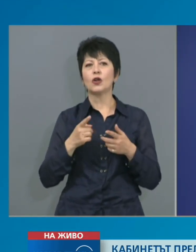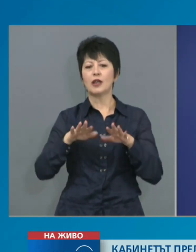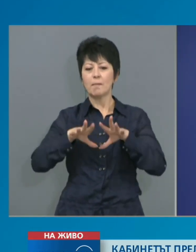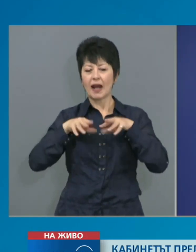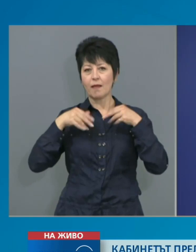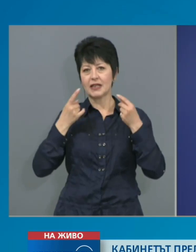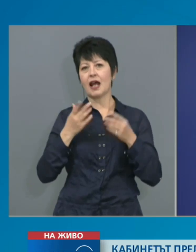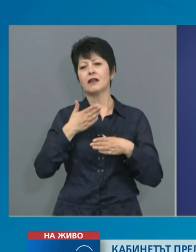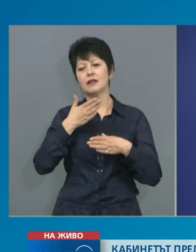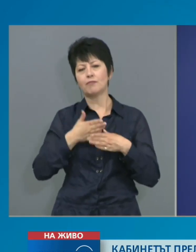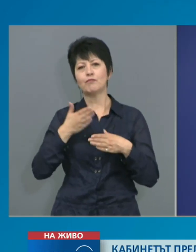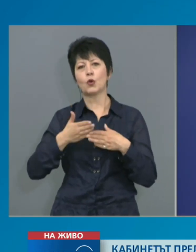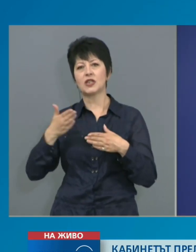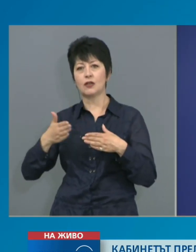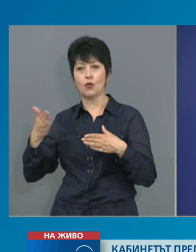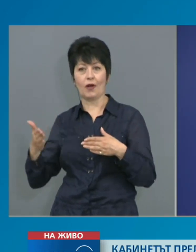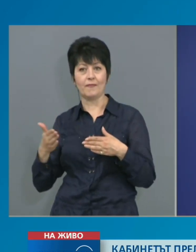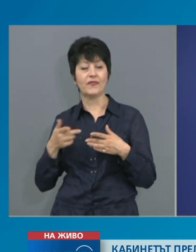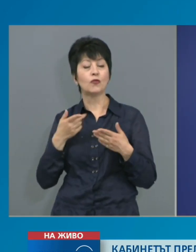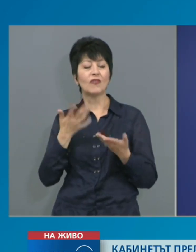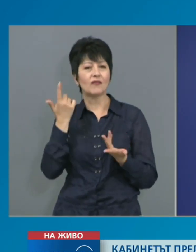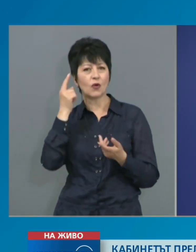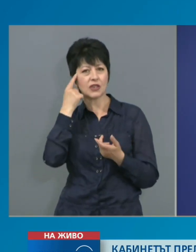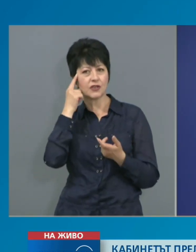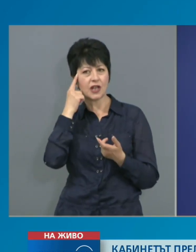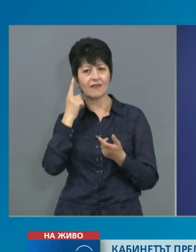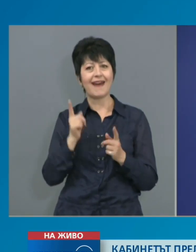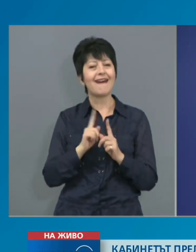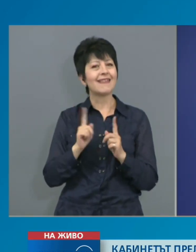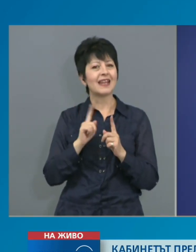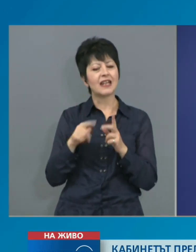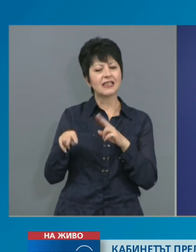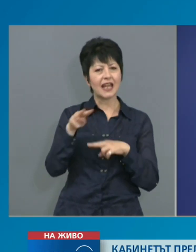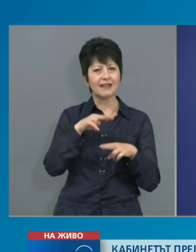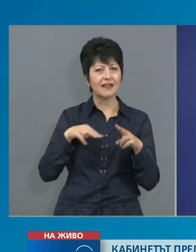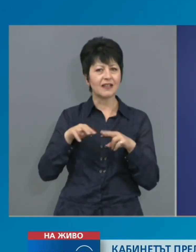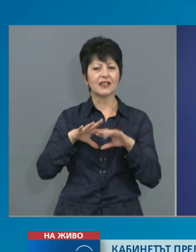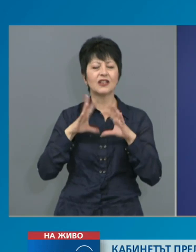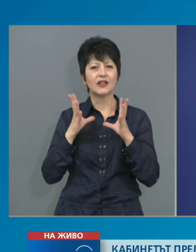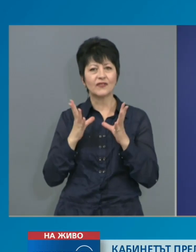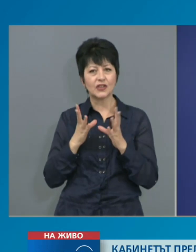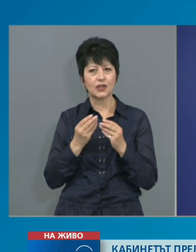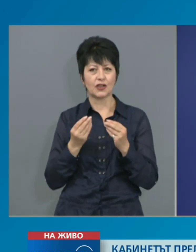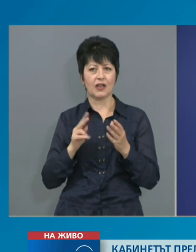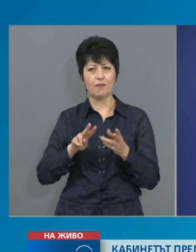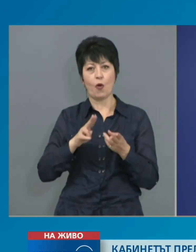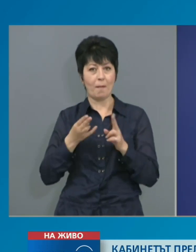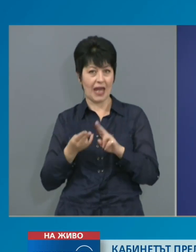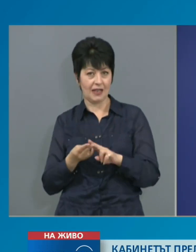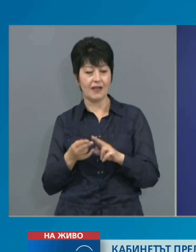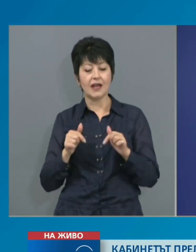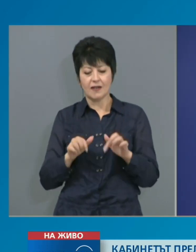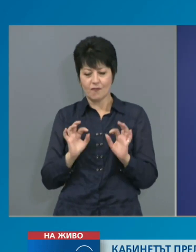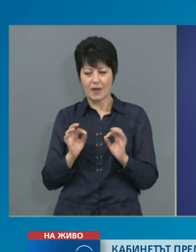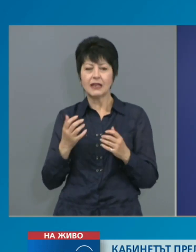Това означава да не се търсят в момента всички решения в измененята на закона. В момента ние се опитваме